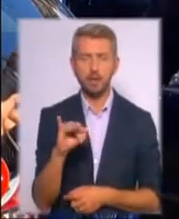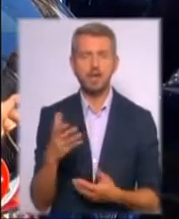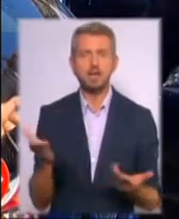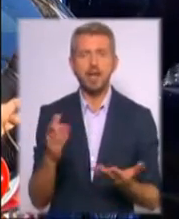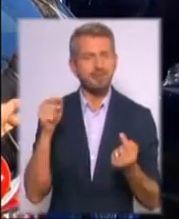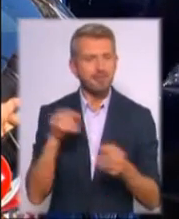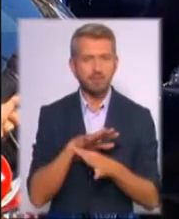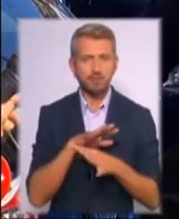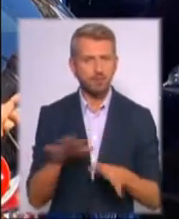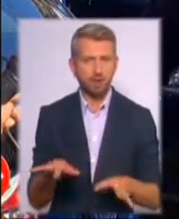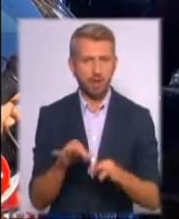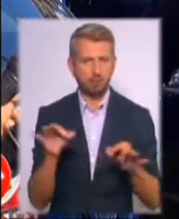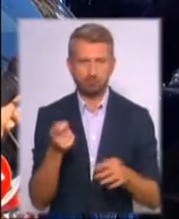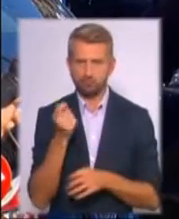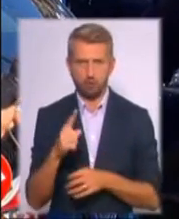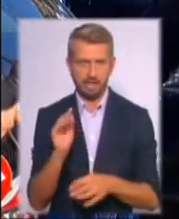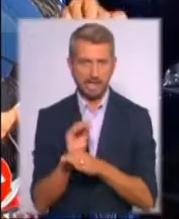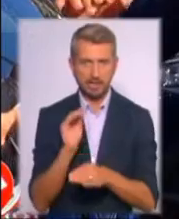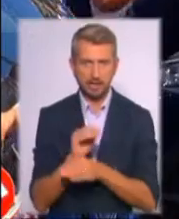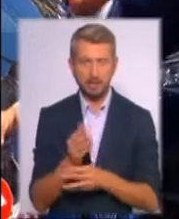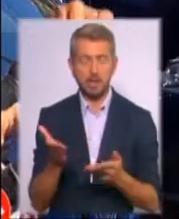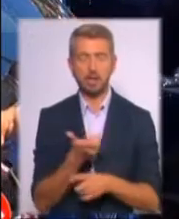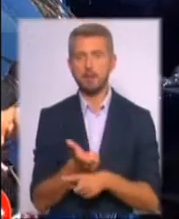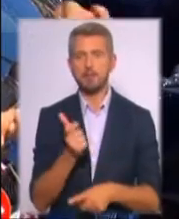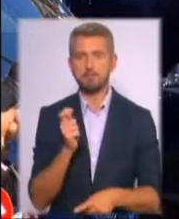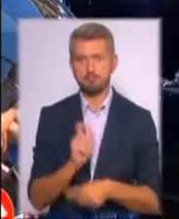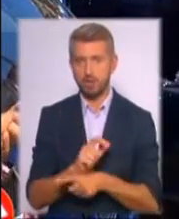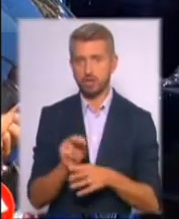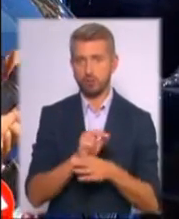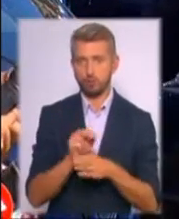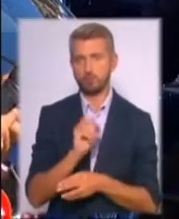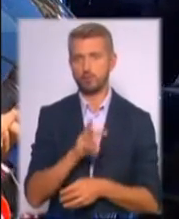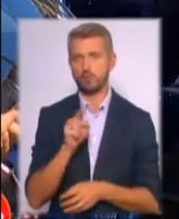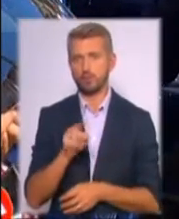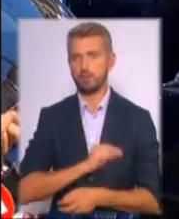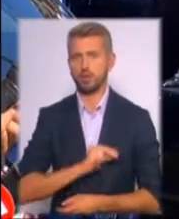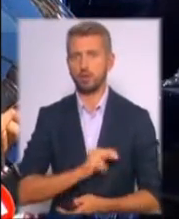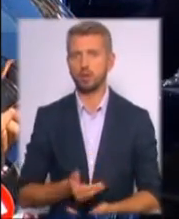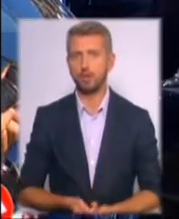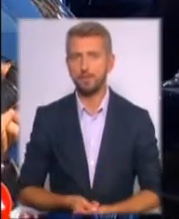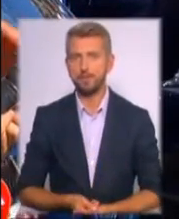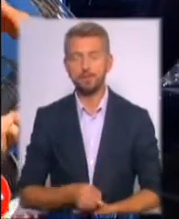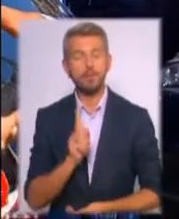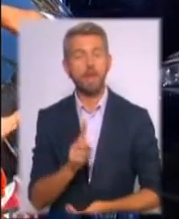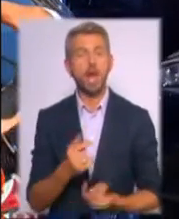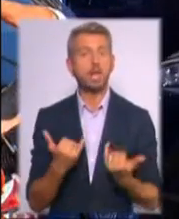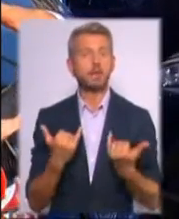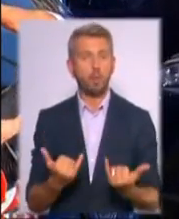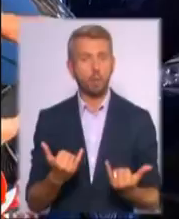відповідають жодної критисі, яких більше ми ремонтуємо, ніж вони надають сервіс. Але сьогодні